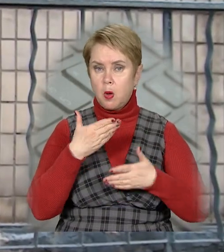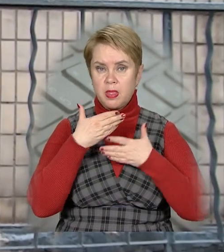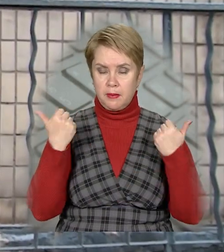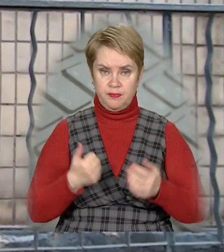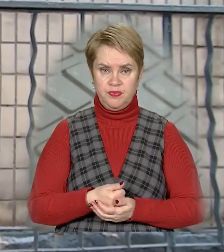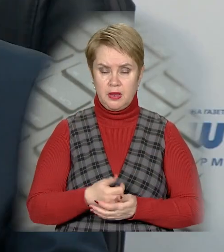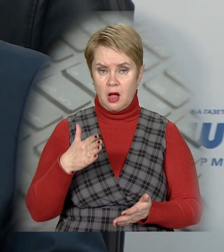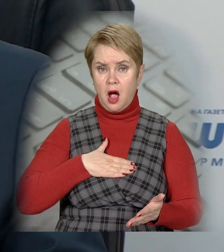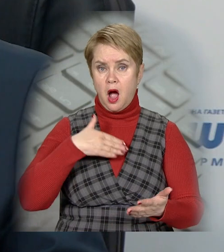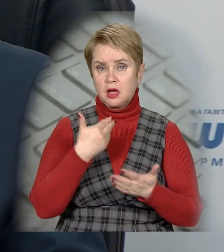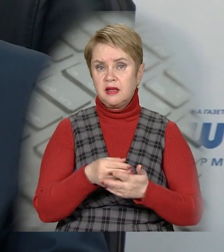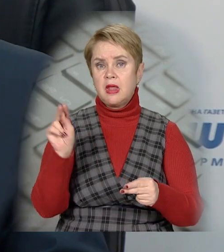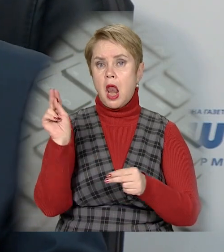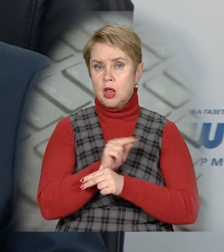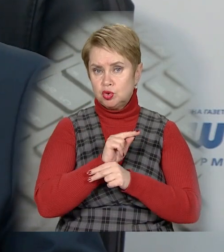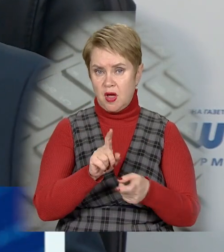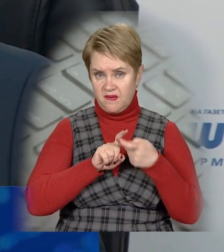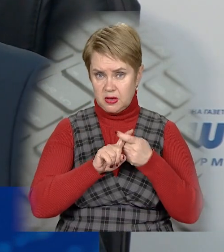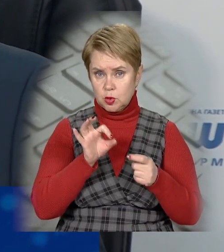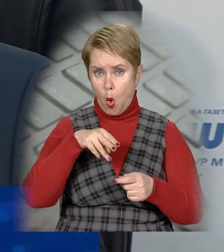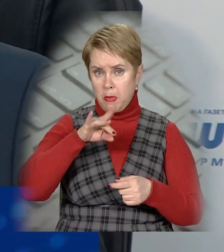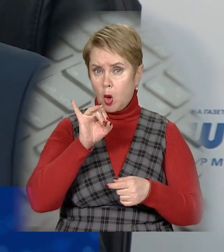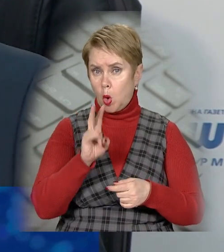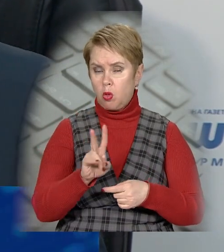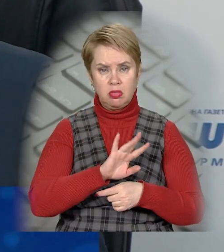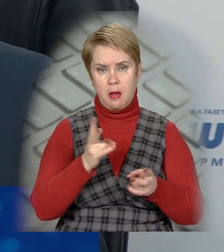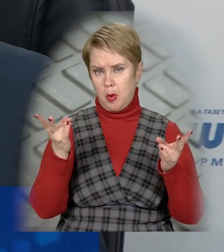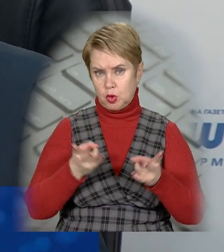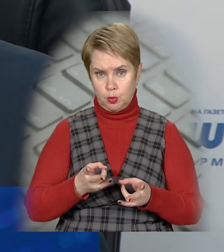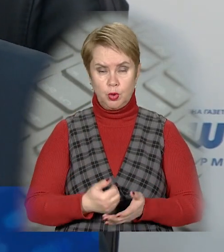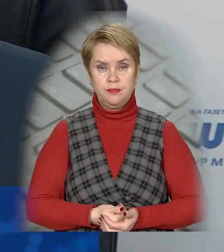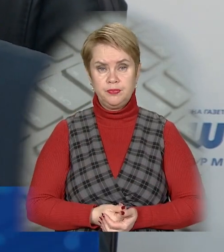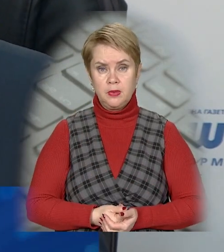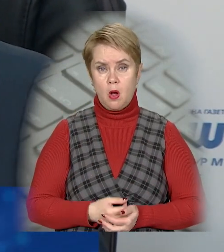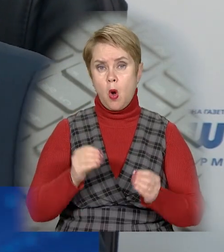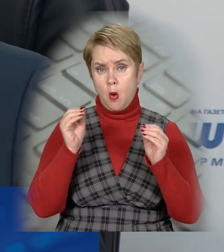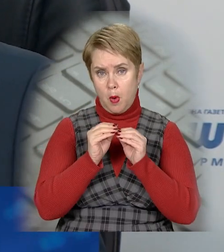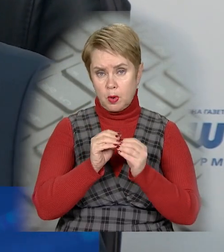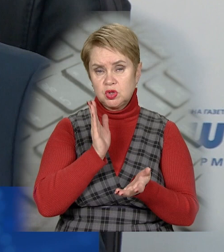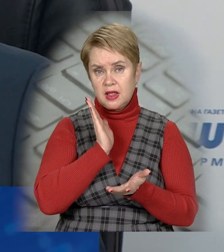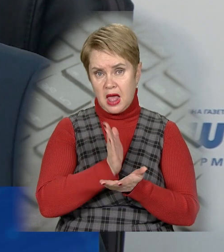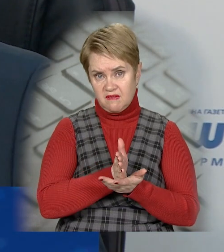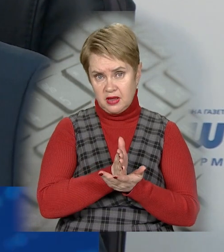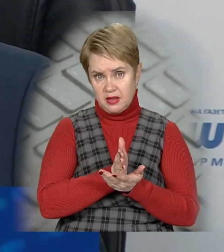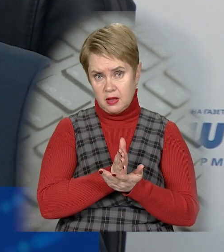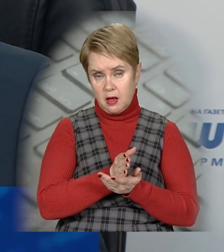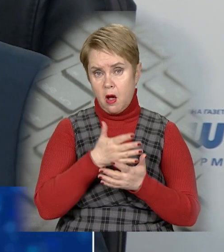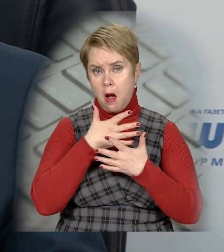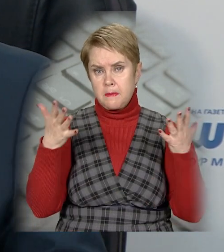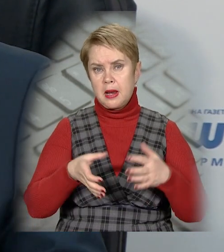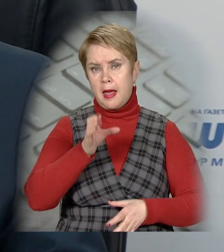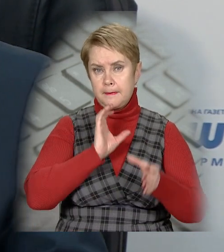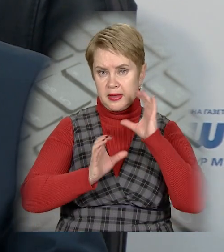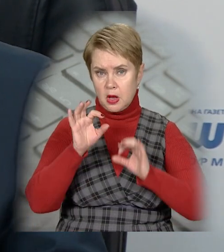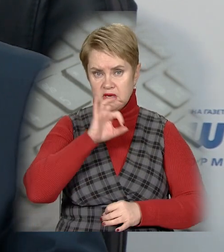само немає. Активного лікування вірусу омікрона не потребують. Тобто, по-прежнєму є обільне